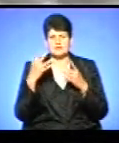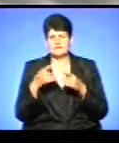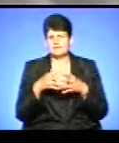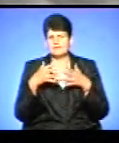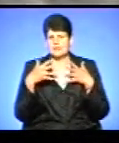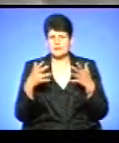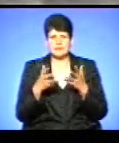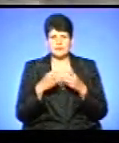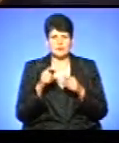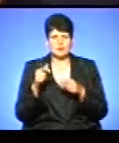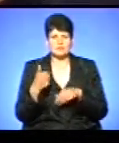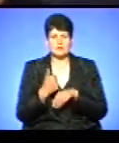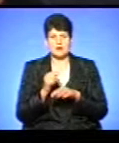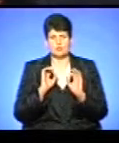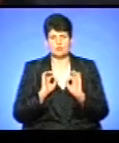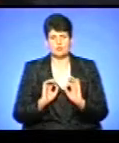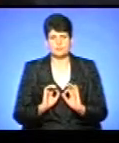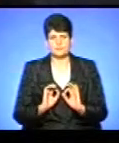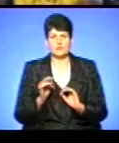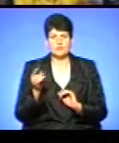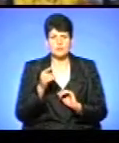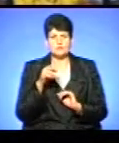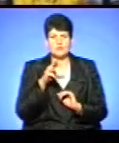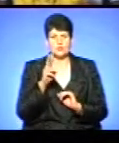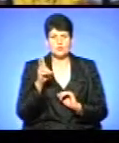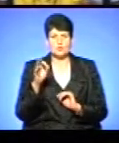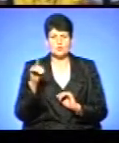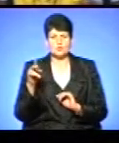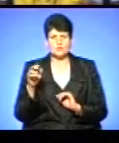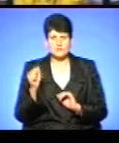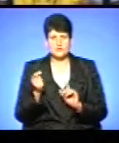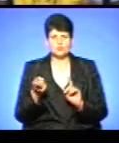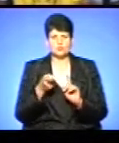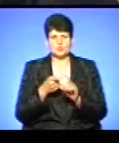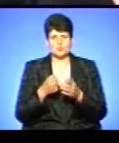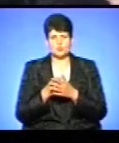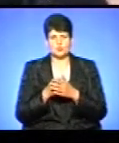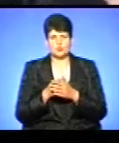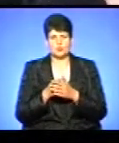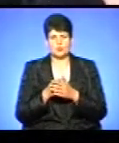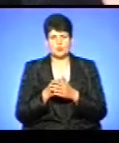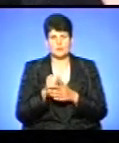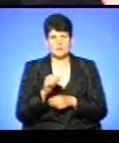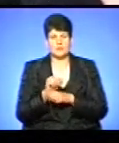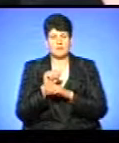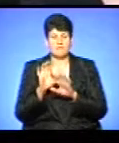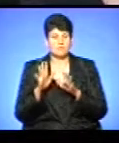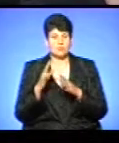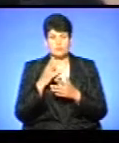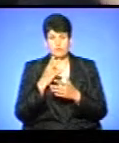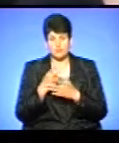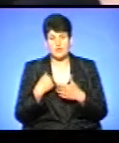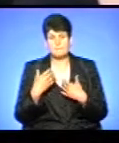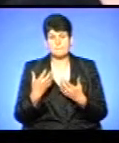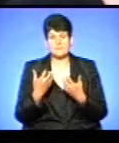Захід під генпрокуратурою. Тернополянка Марія Козловська долучилася до пікату. Випадково побачила цю акцію, я її